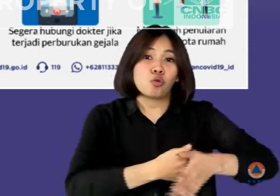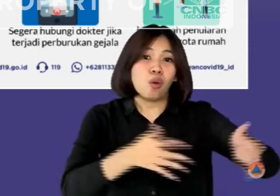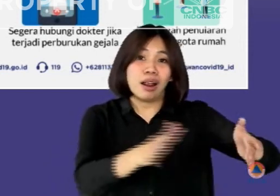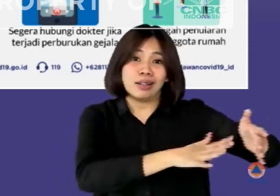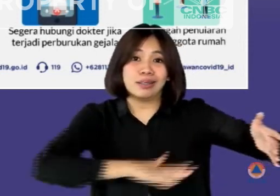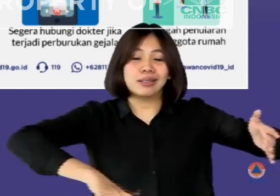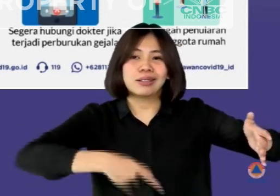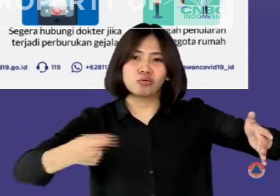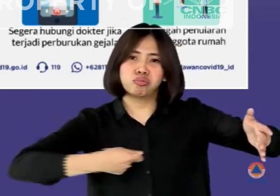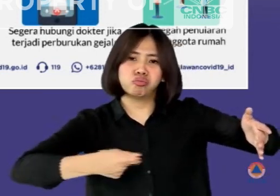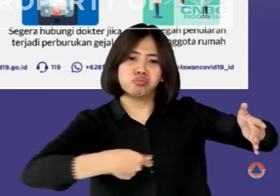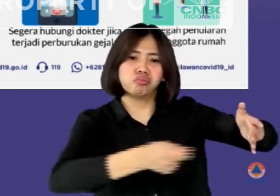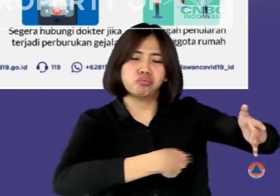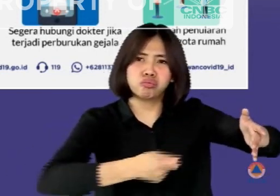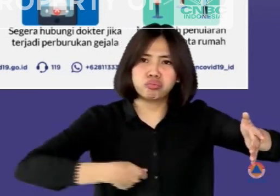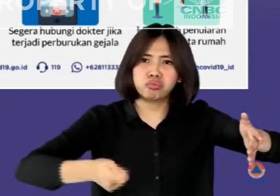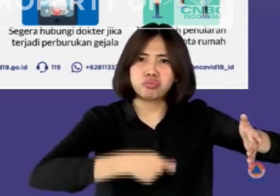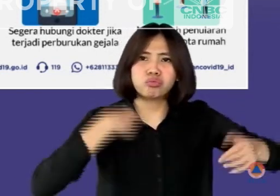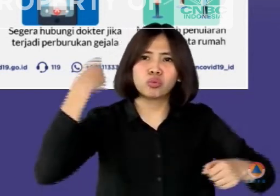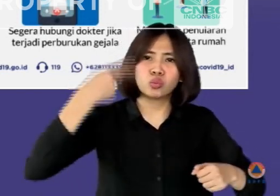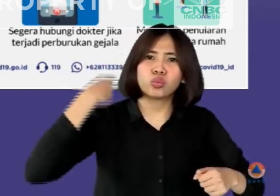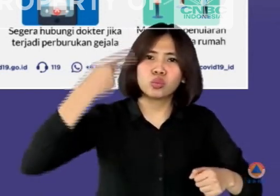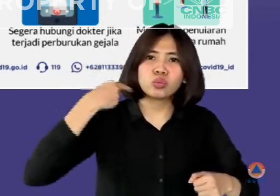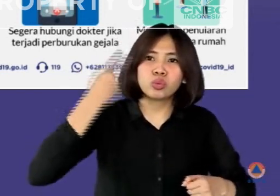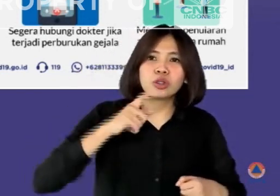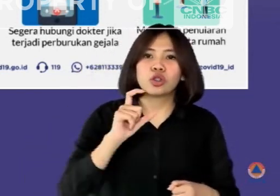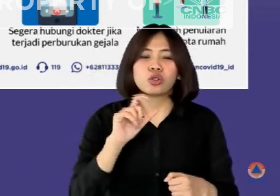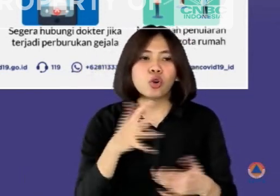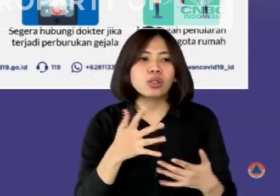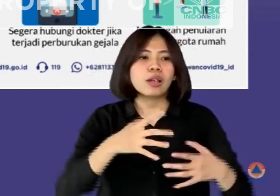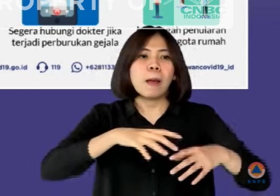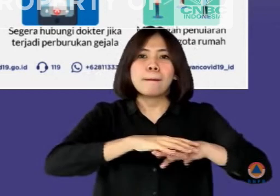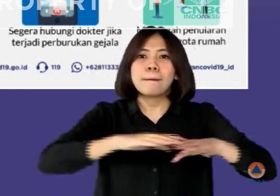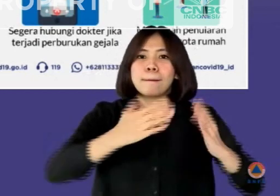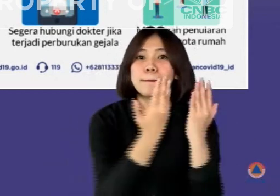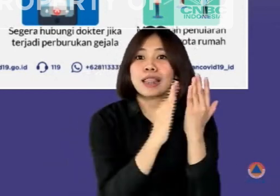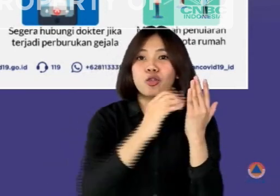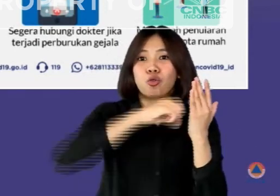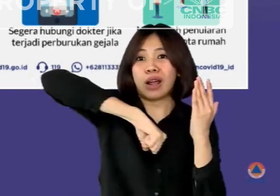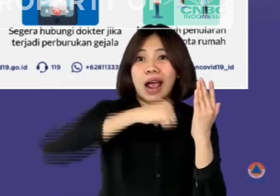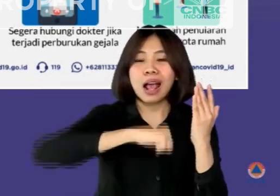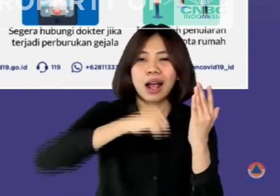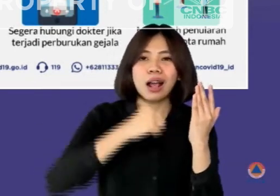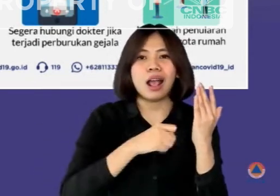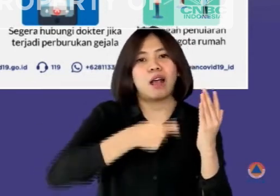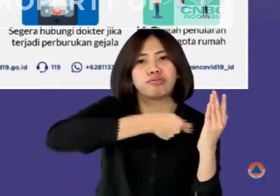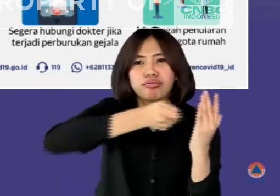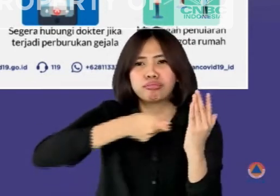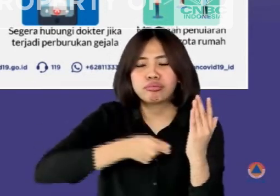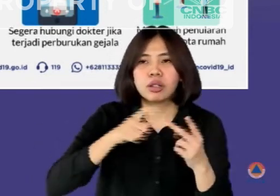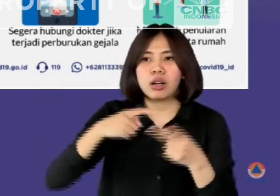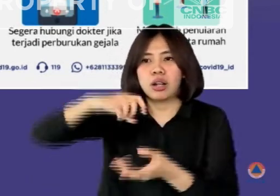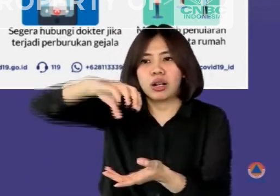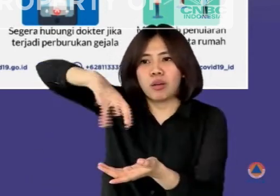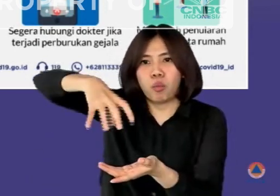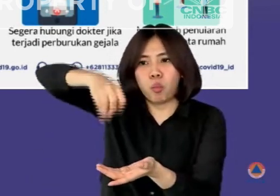khususnya kepada alat-alat rumah tangga yang sering disentuh contohnya gagang pintu, kran, toilet, wastafel,